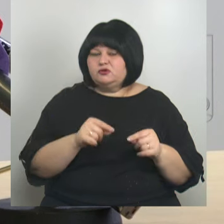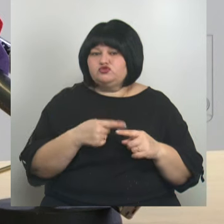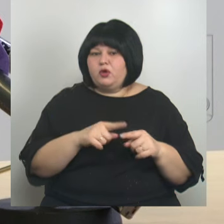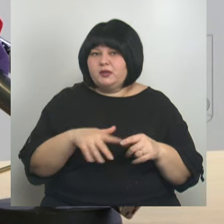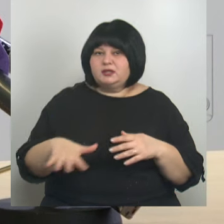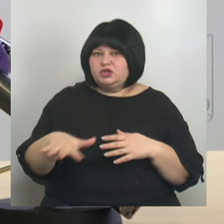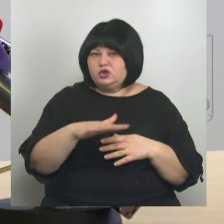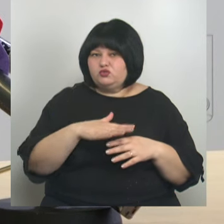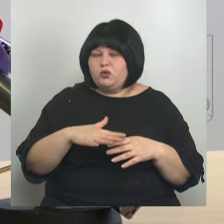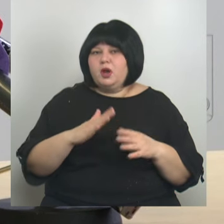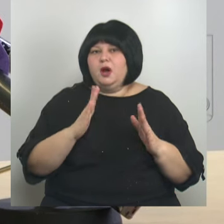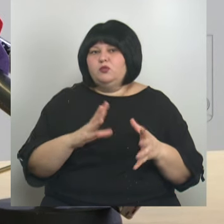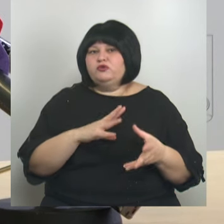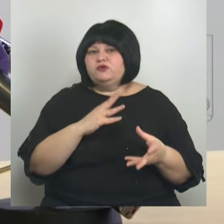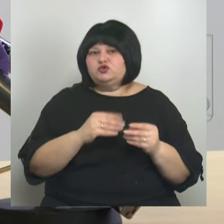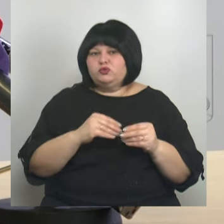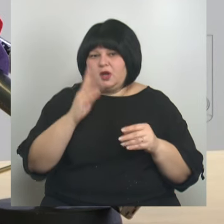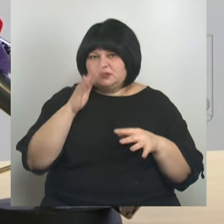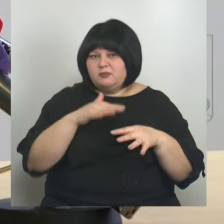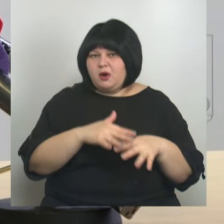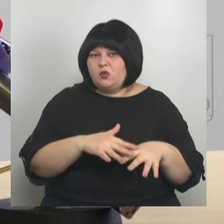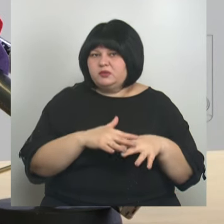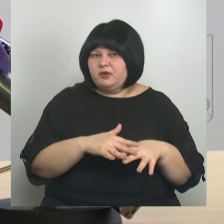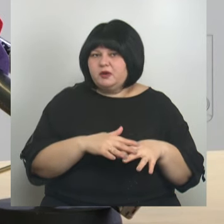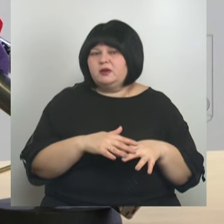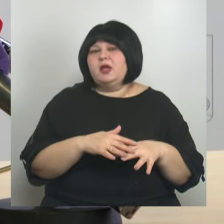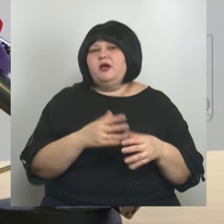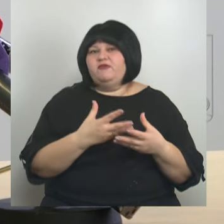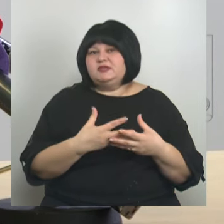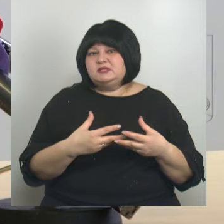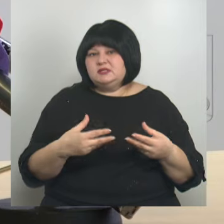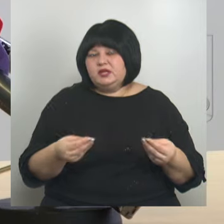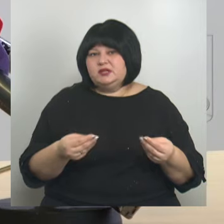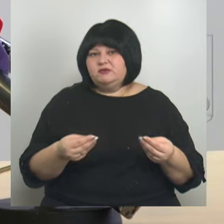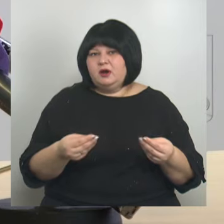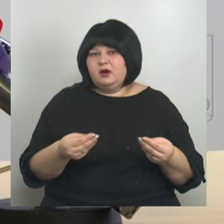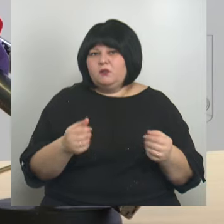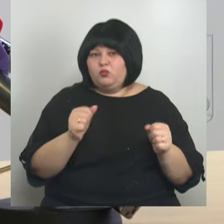территория будет в результате поводковых мероприятий, поводковых весеннего, может быть подтоплена.